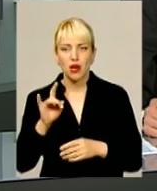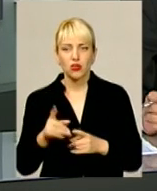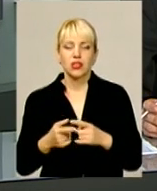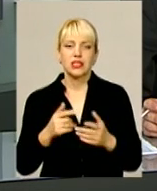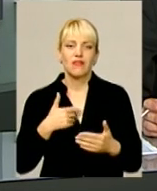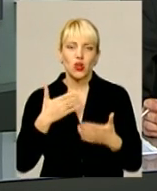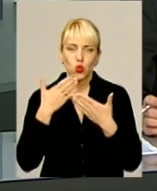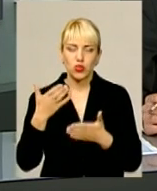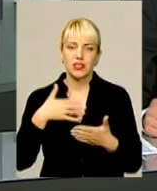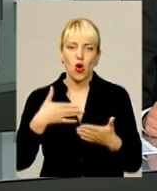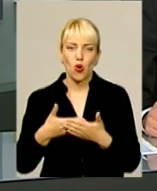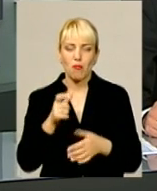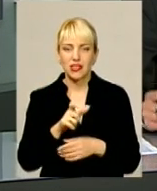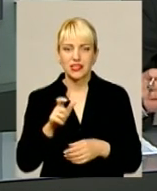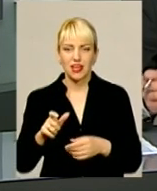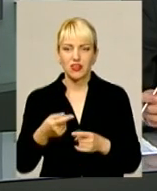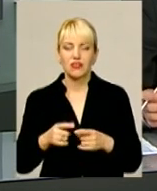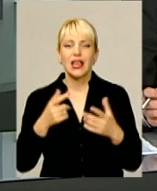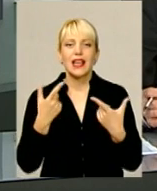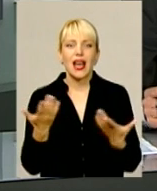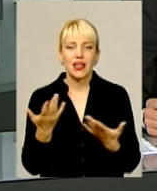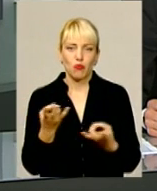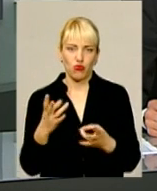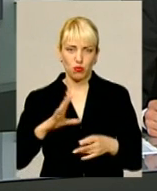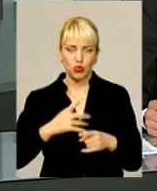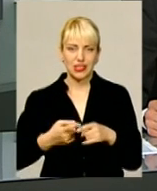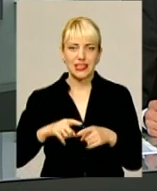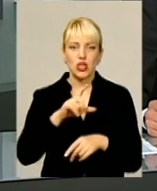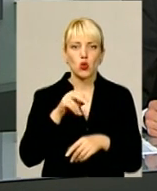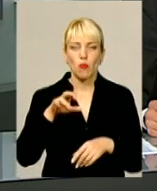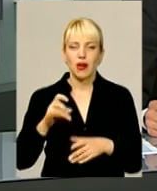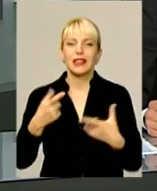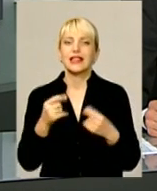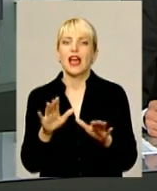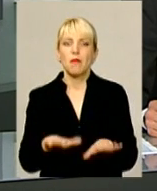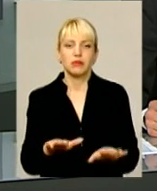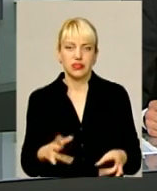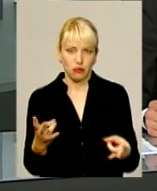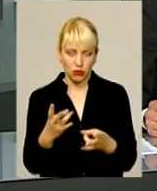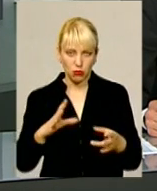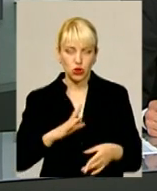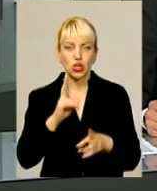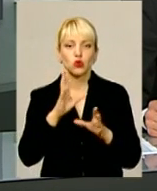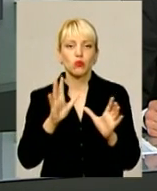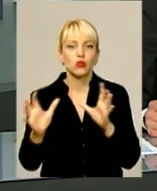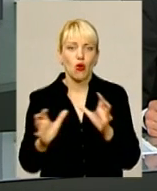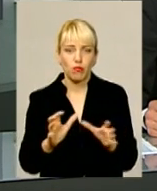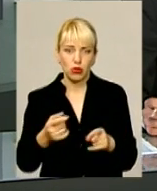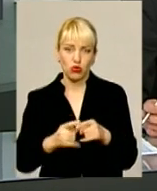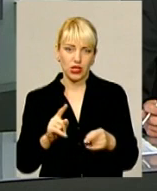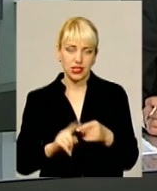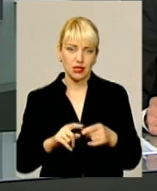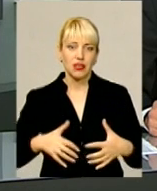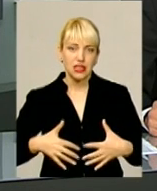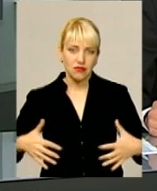Яким має бути новий зоопарк і де потрібно його розташовувати, а також хто саме буде опікуватися звіринцем, містяни